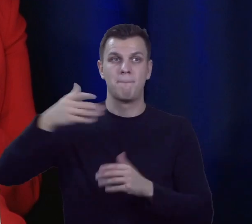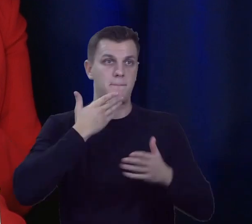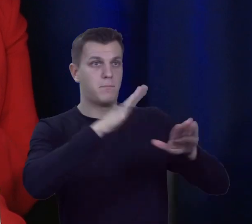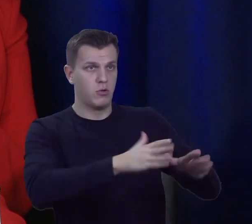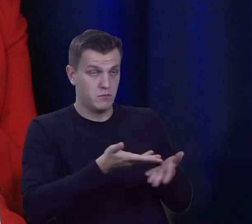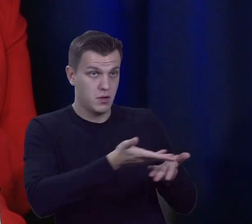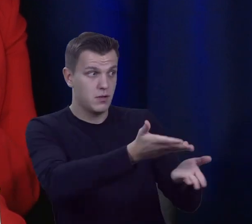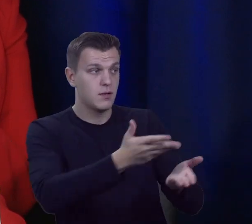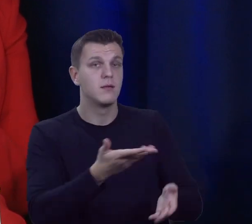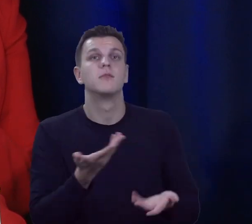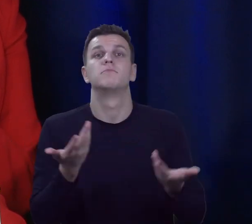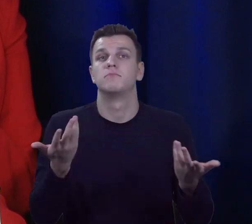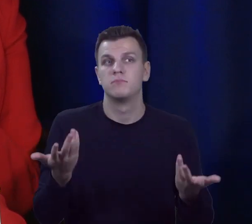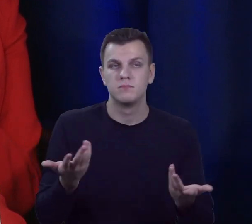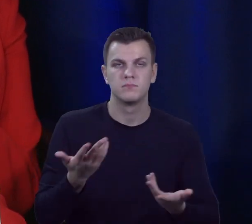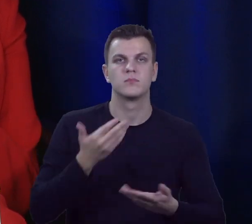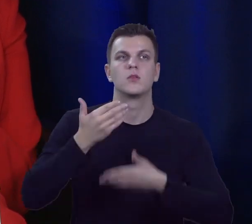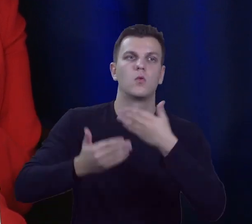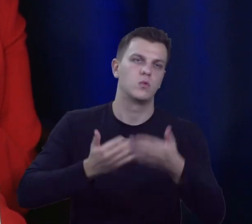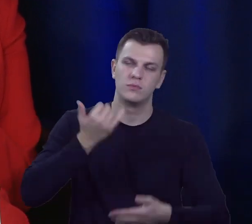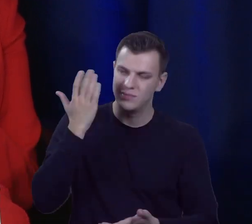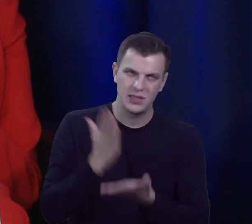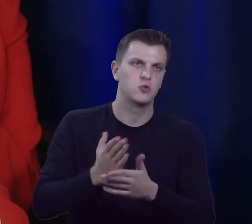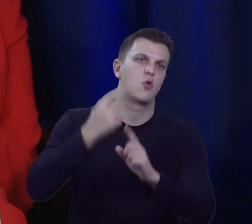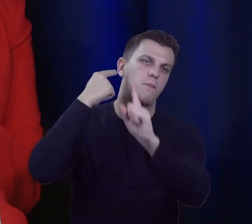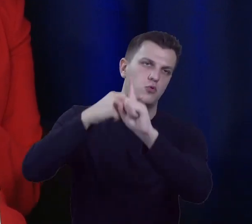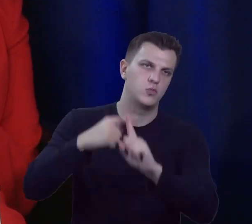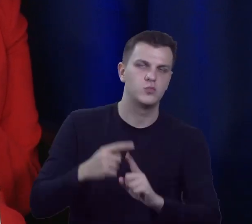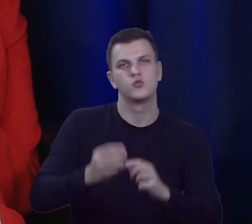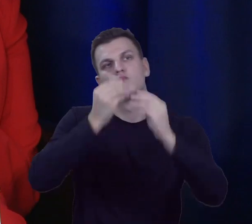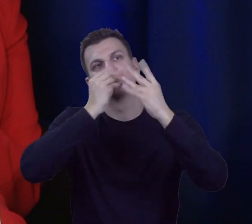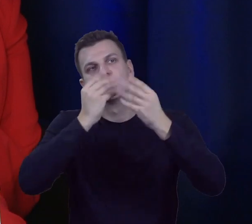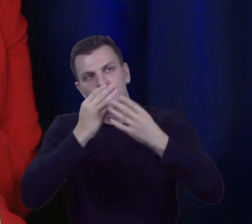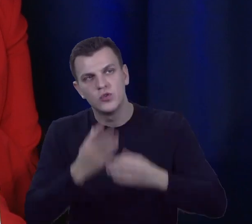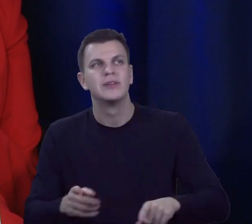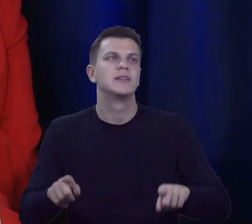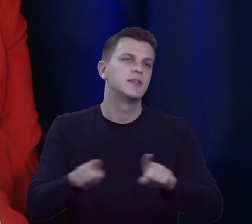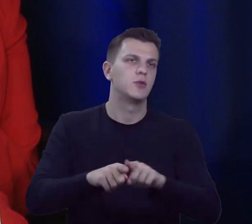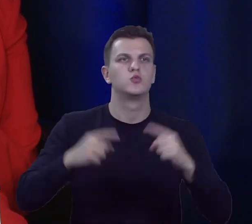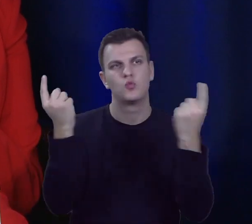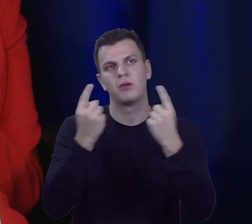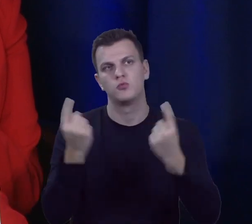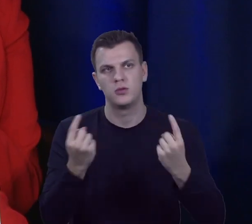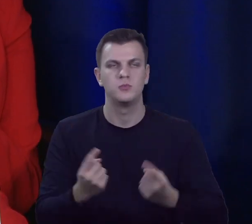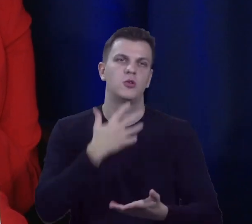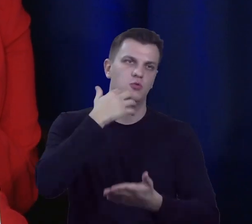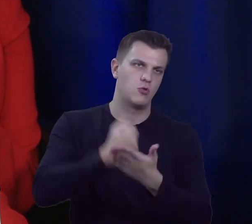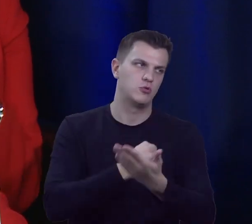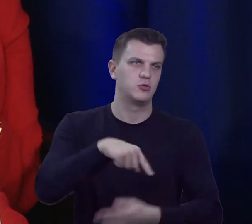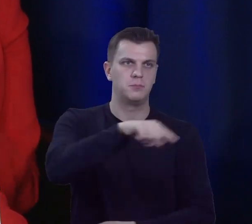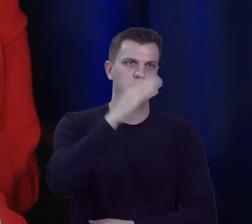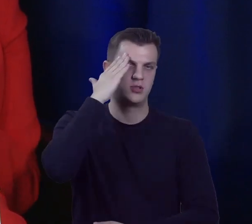wyłącznie w dobrych kategoriach i plusach i wszelkich możliwych walorach dla mieszkańców to wygląda. Więc